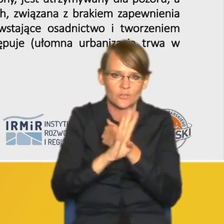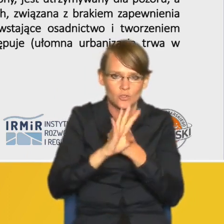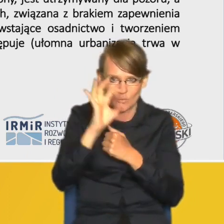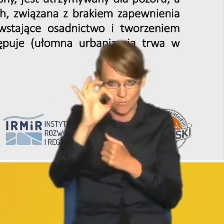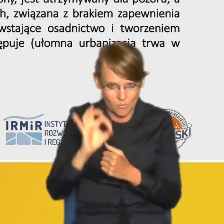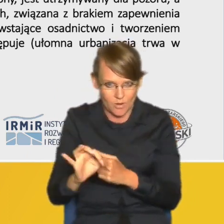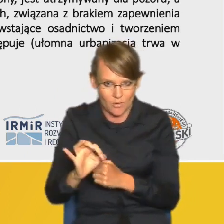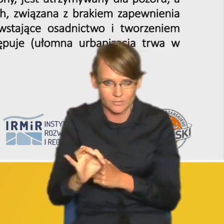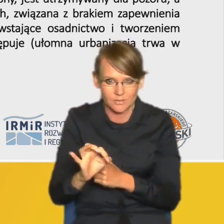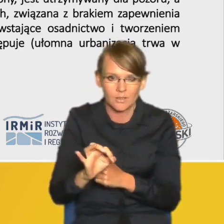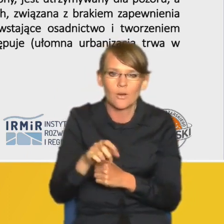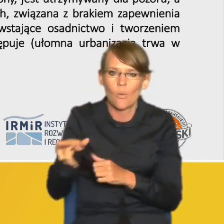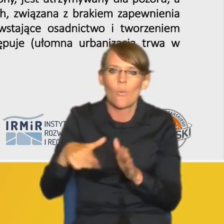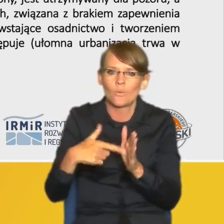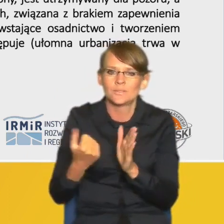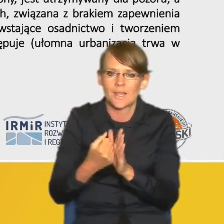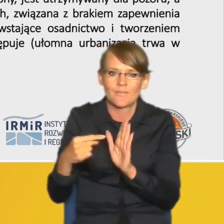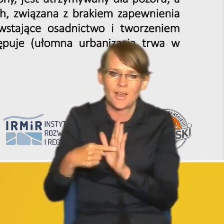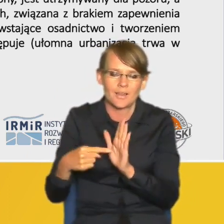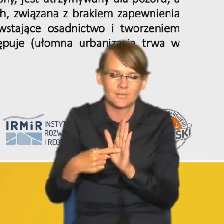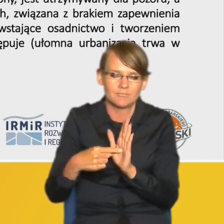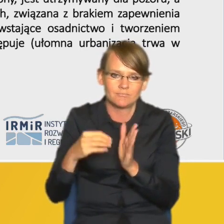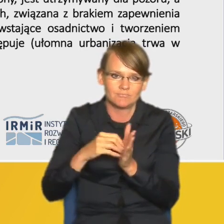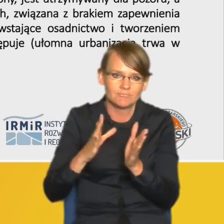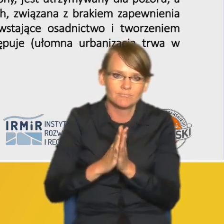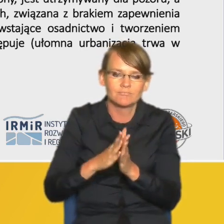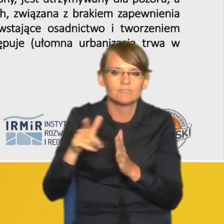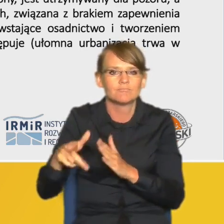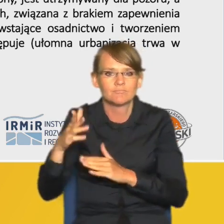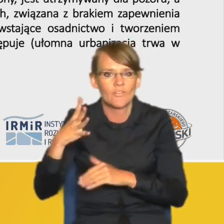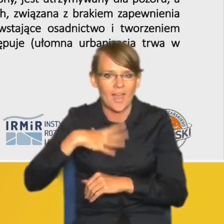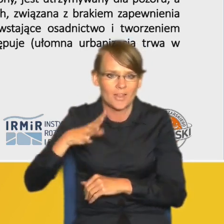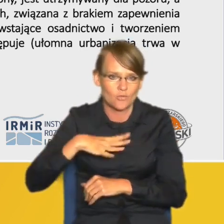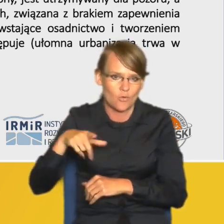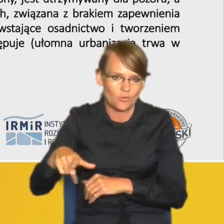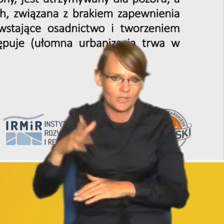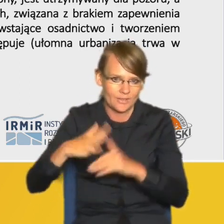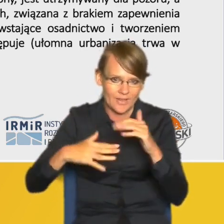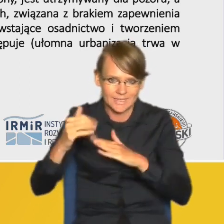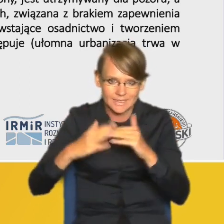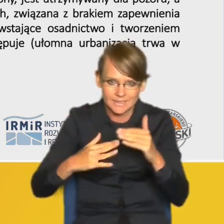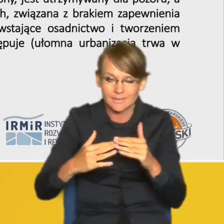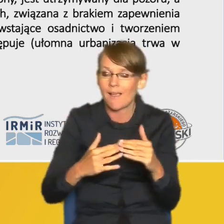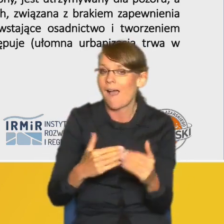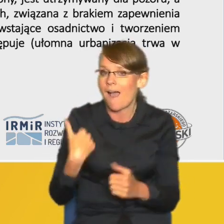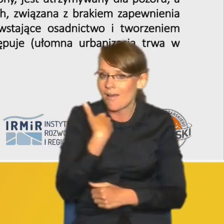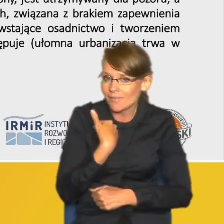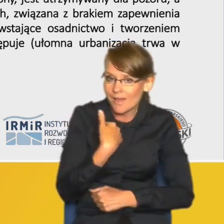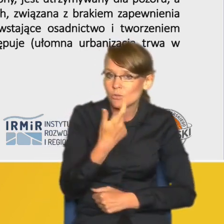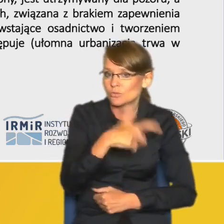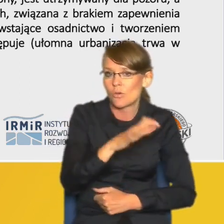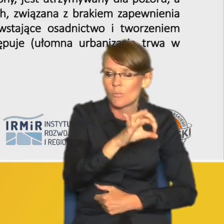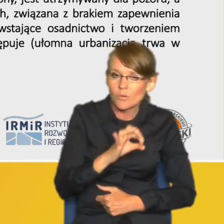wskazanych ustawowo inwestycji wartości tych inwestycji w Anglii 100%